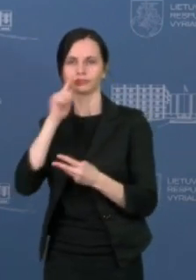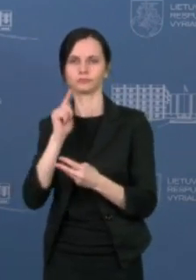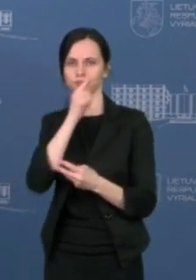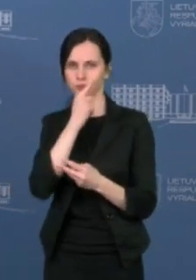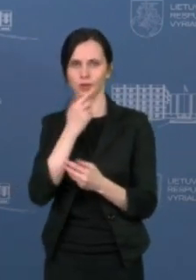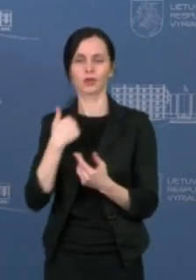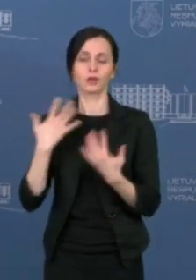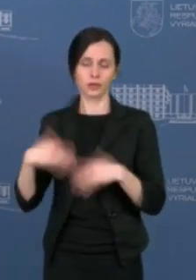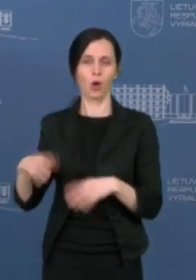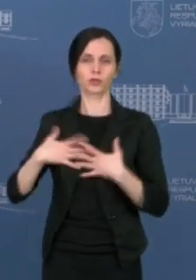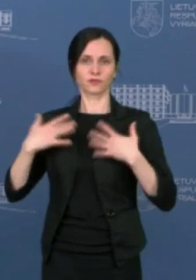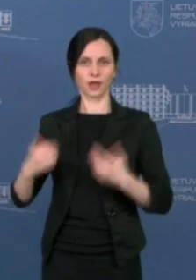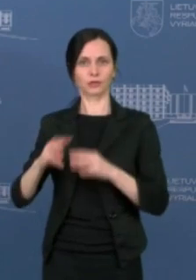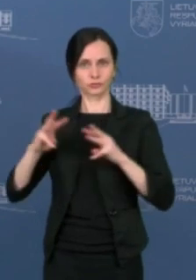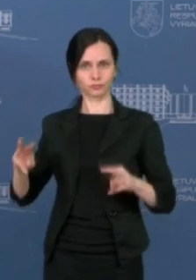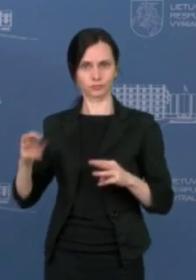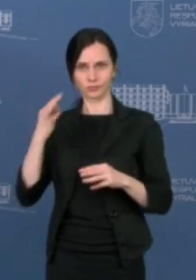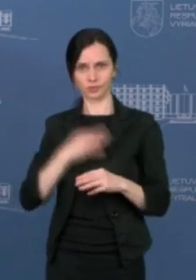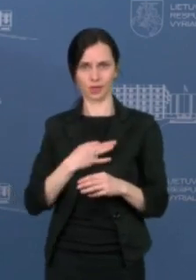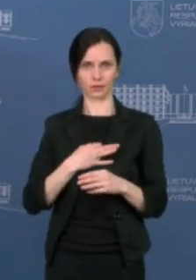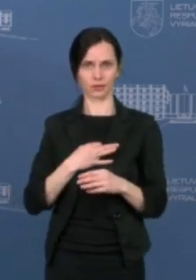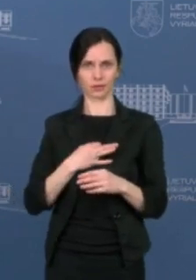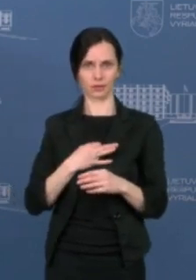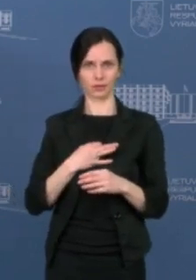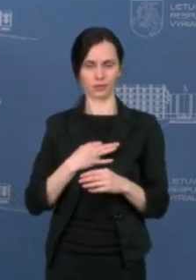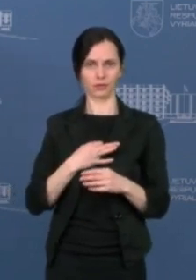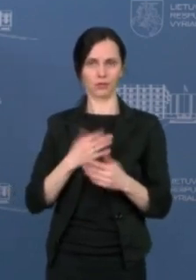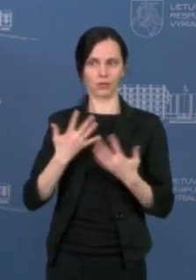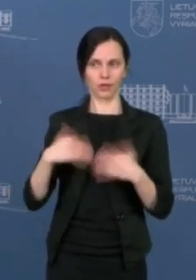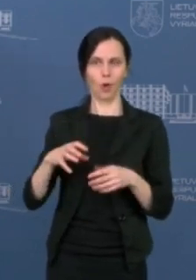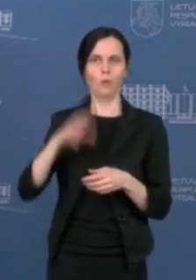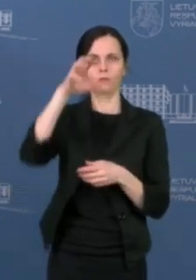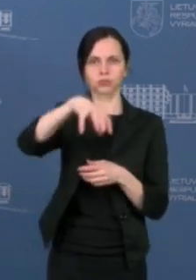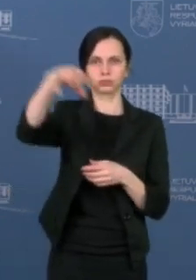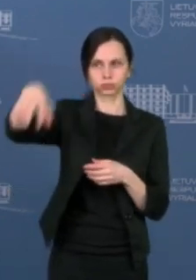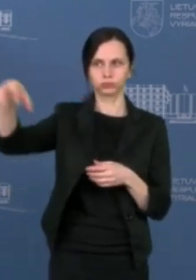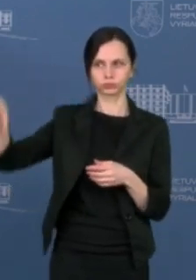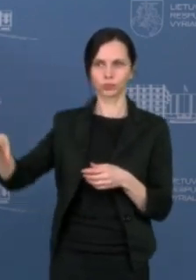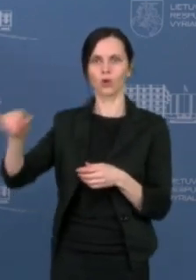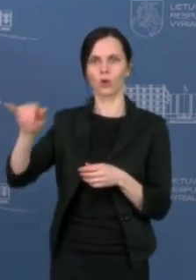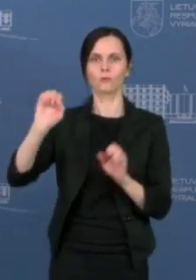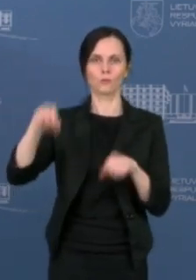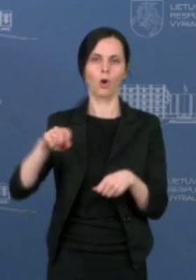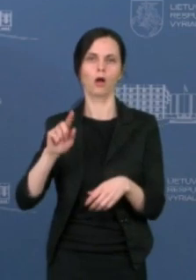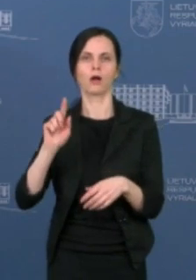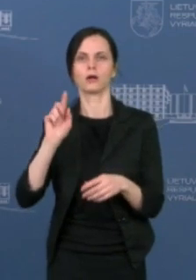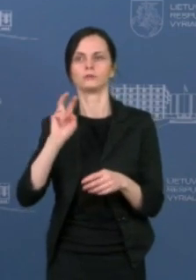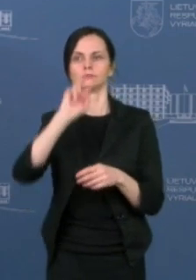kalbėjo sveikatos ministras, tai yra galimybė jau mobiliuosiuose punktuose atlikti tos, ar ne,